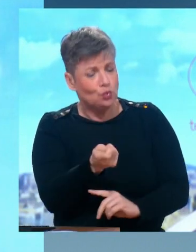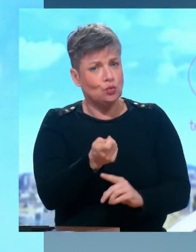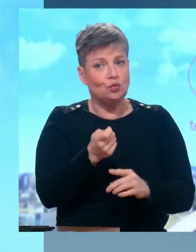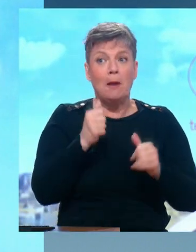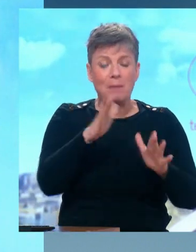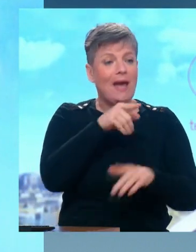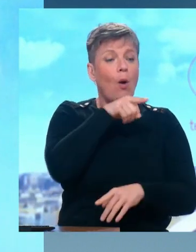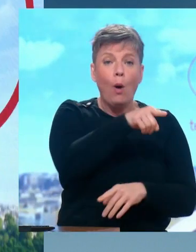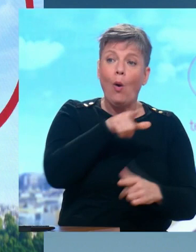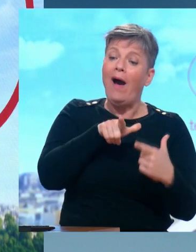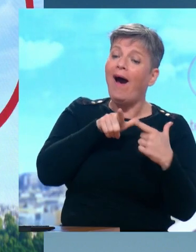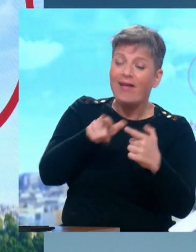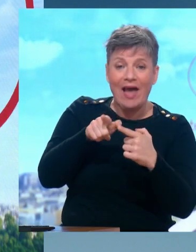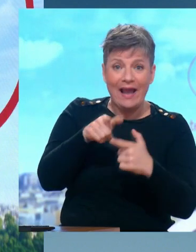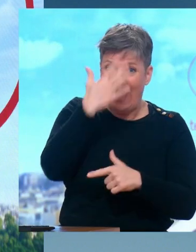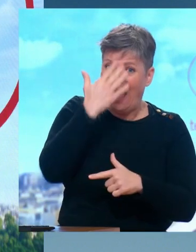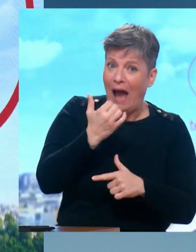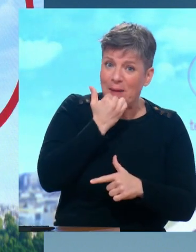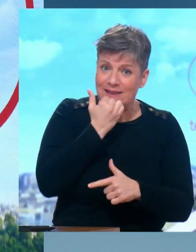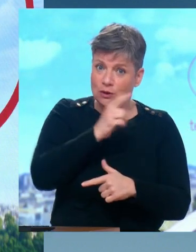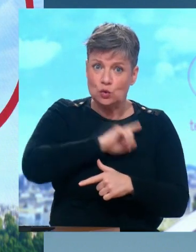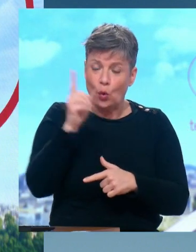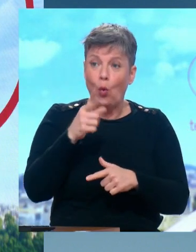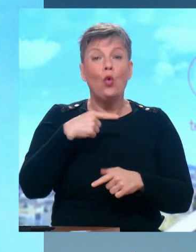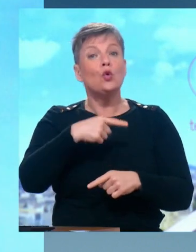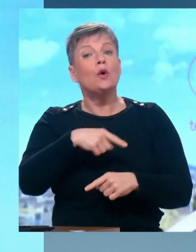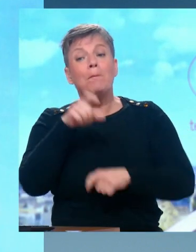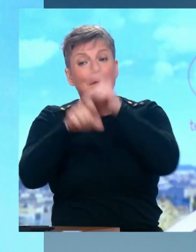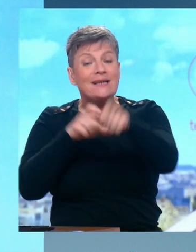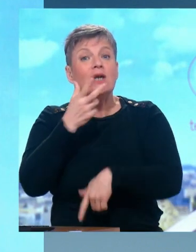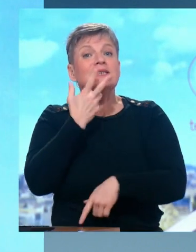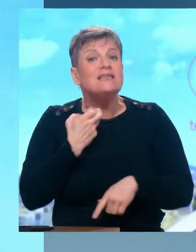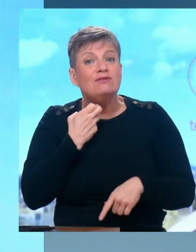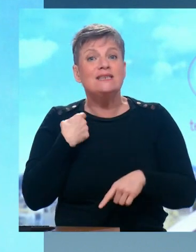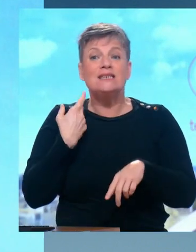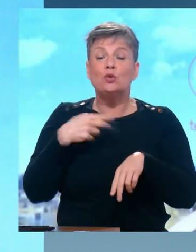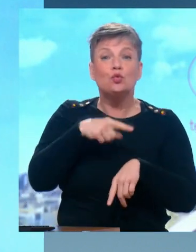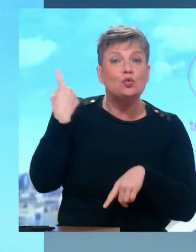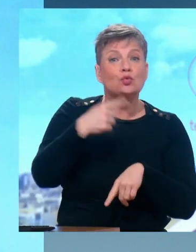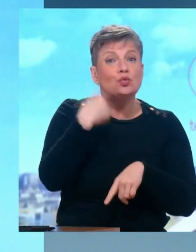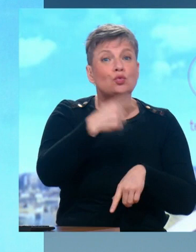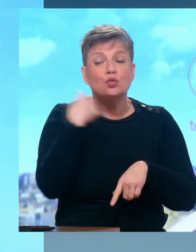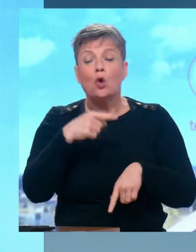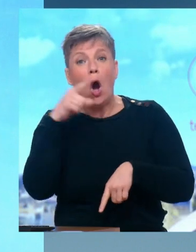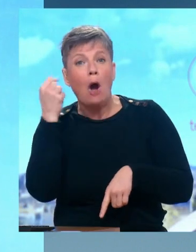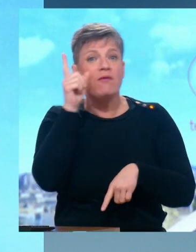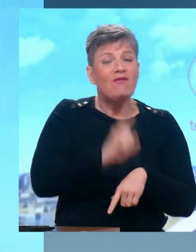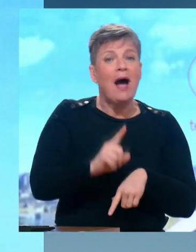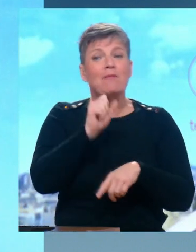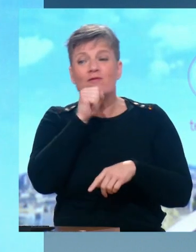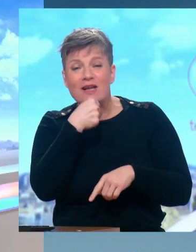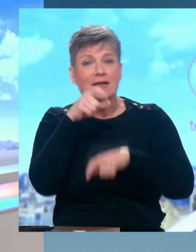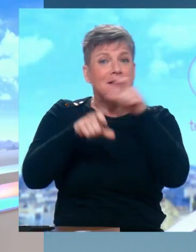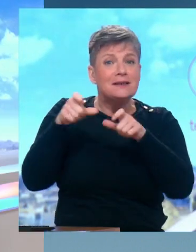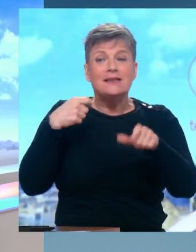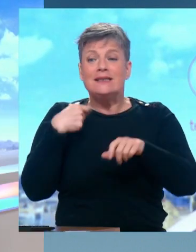ils ne s'attaquent pas au Hamas. Ils sont en train de tuer des civils, des hommes, des femmes, des enfants, des vieillards. Ils s'attaquent